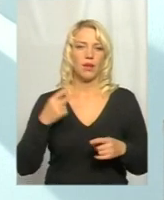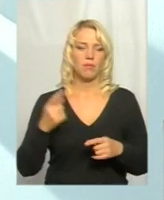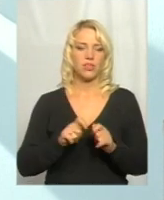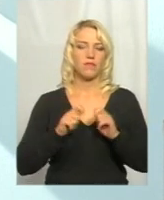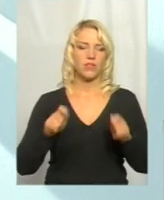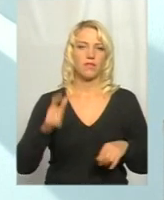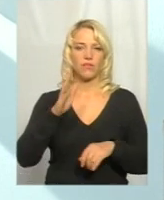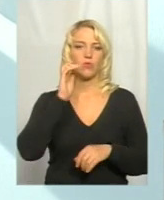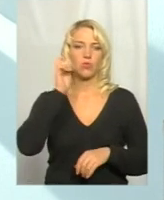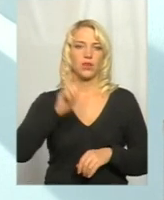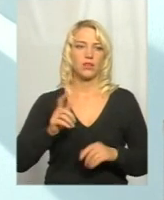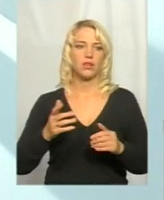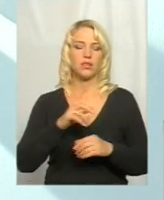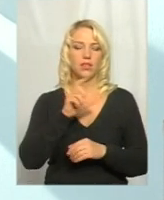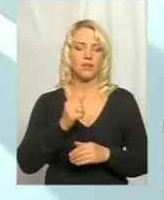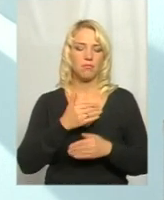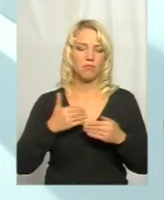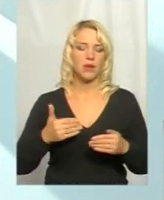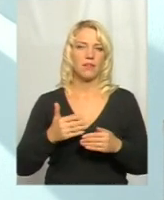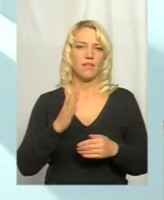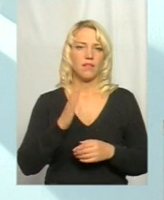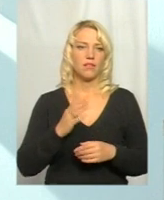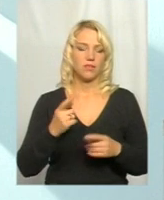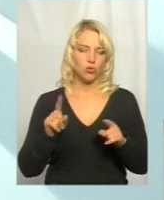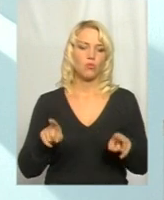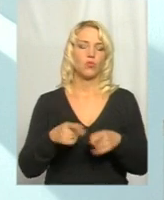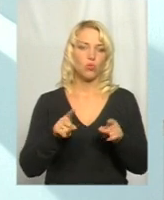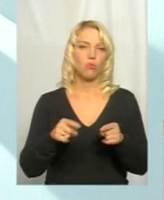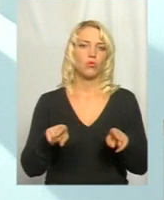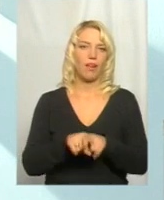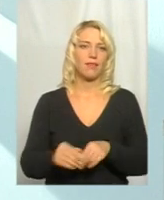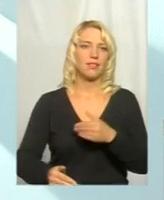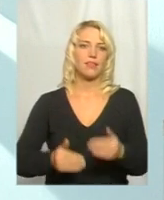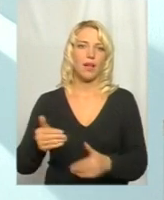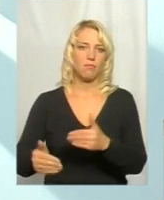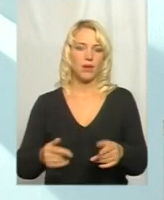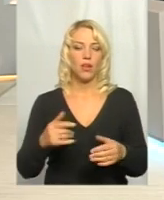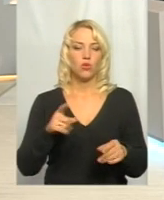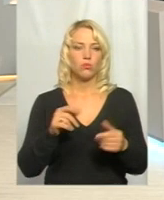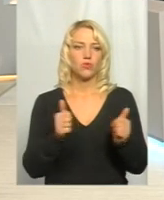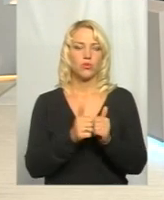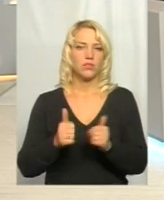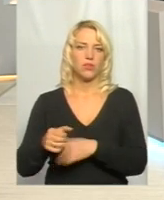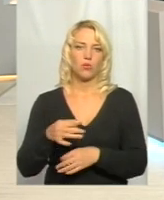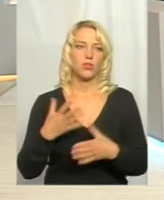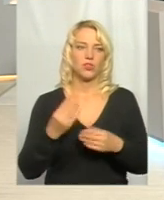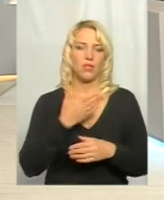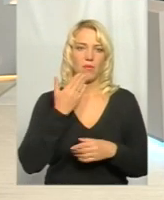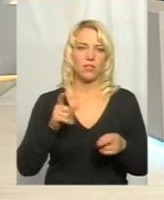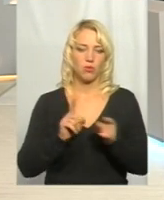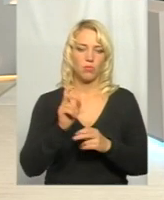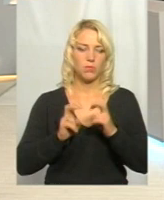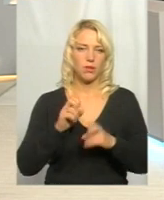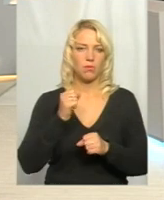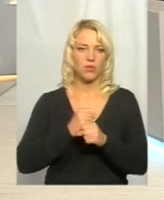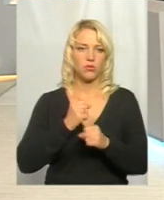перші створіли дане підприємство, і за того в нас такі темпи освоєння коштів. Тобто в сусідніх областях ще немає такого підприємства і працюють